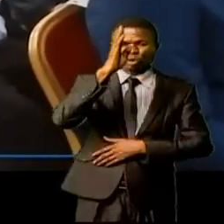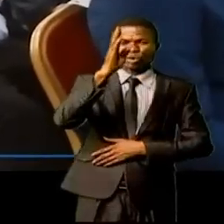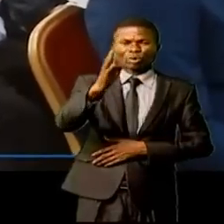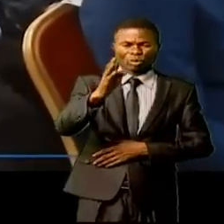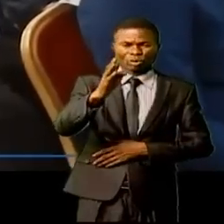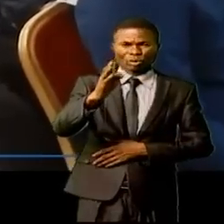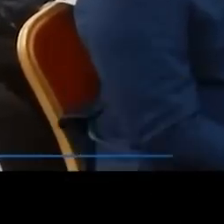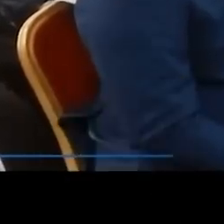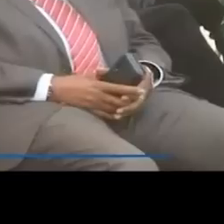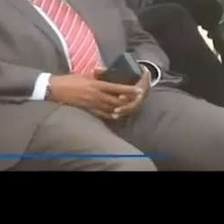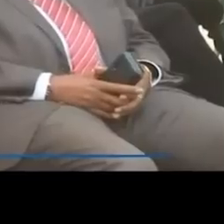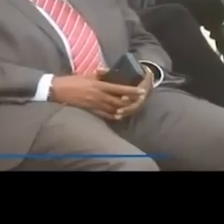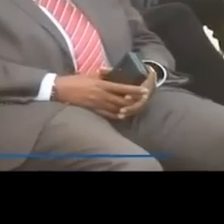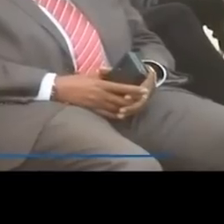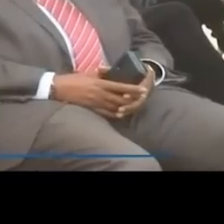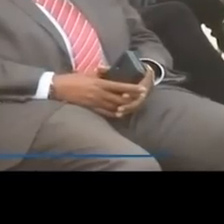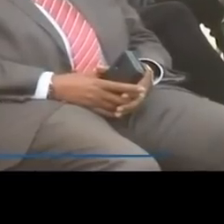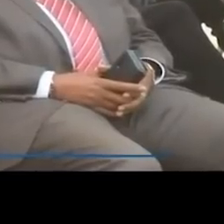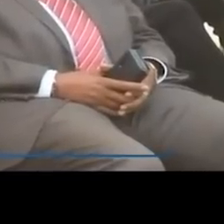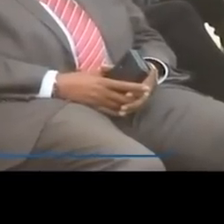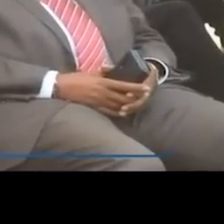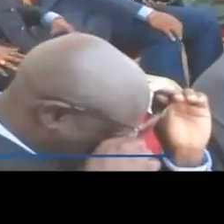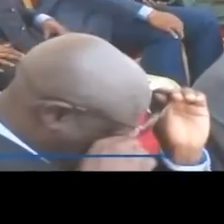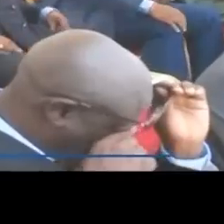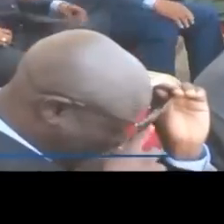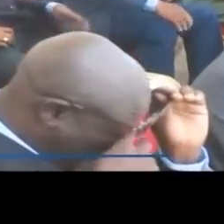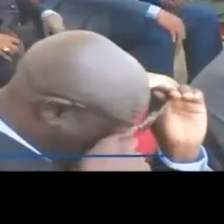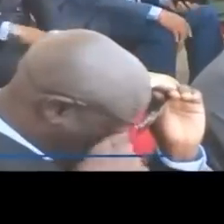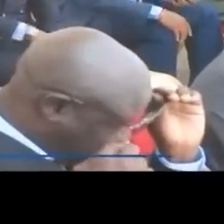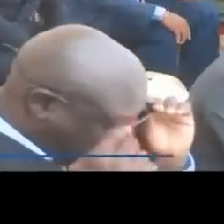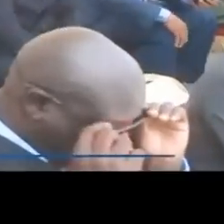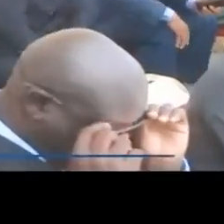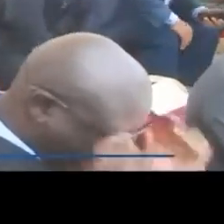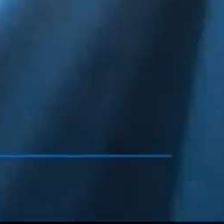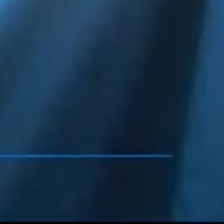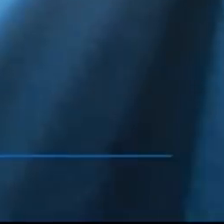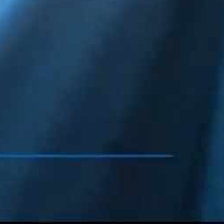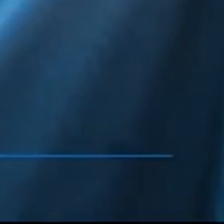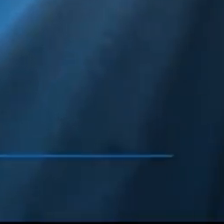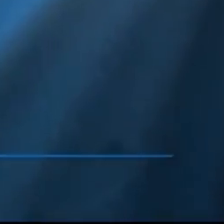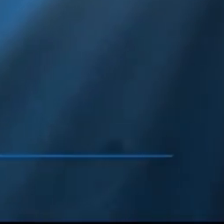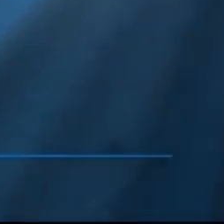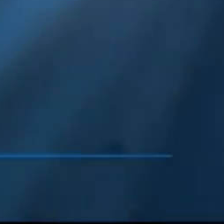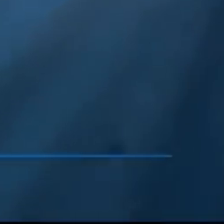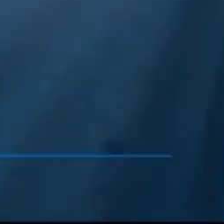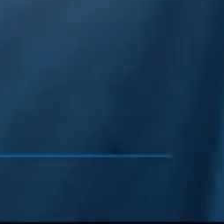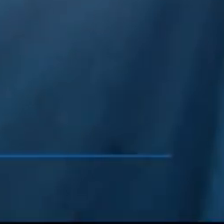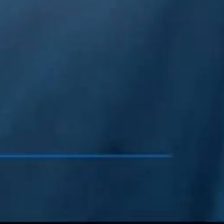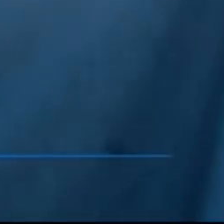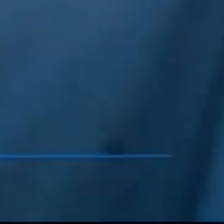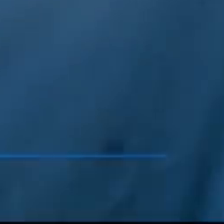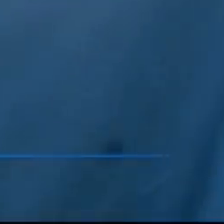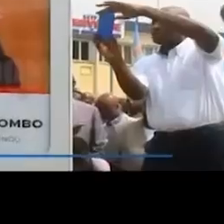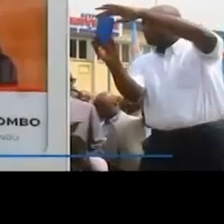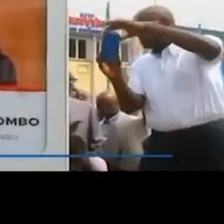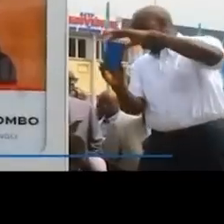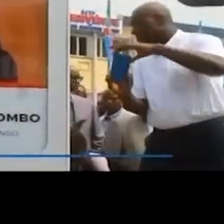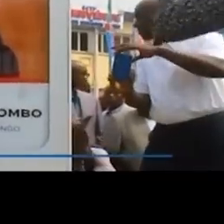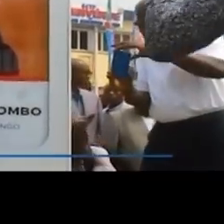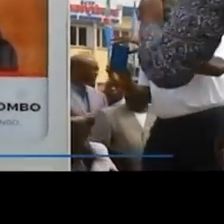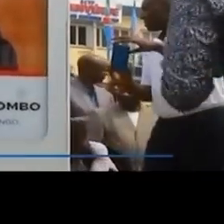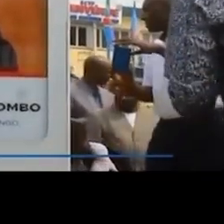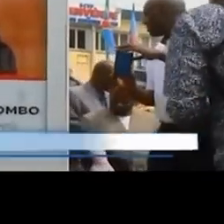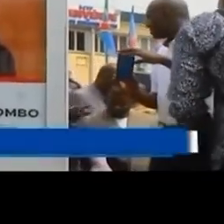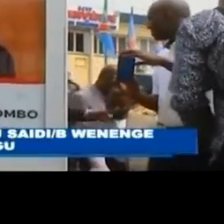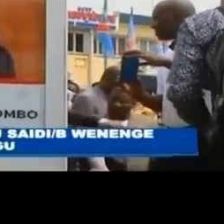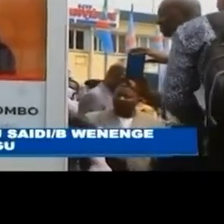plus que jamais vous preniez le plus bel élan dans la paix et dans la construction d'un État